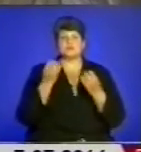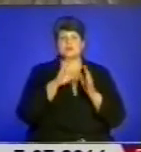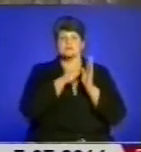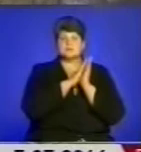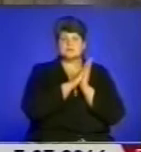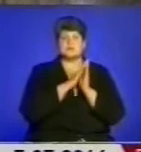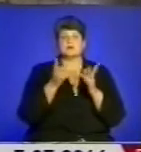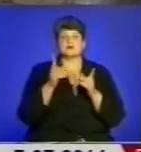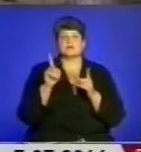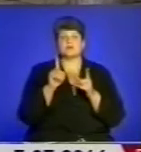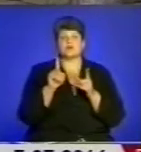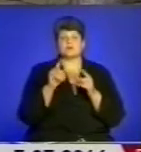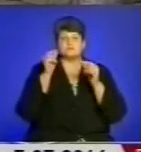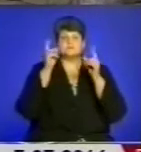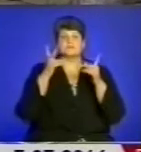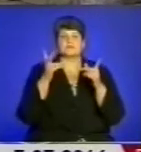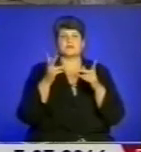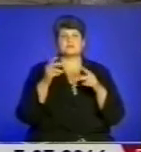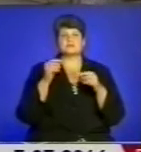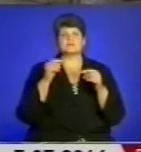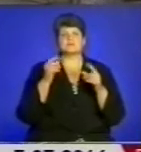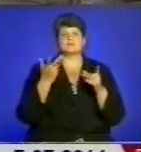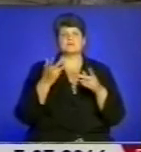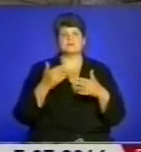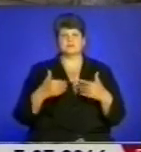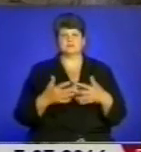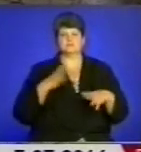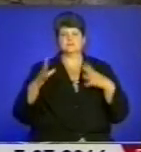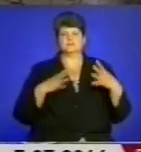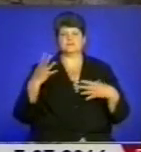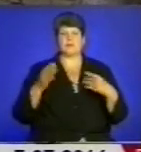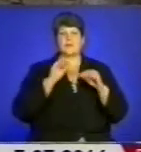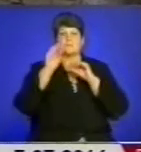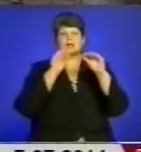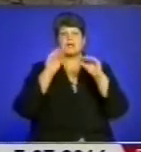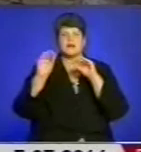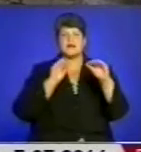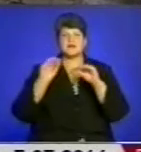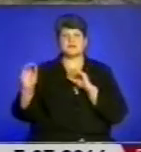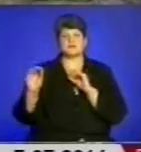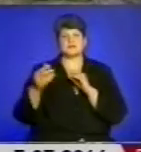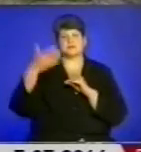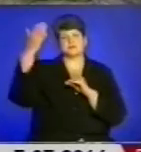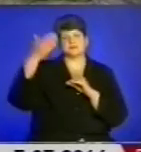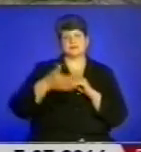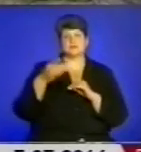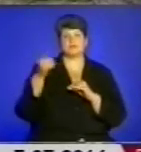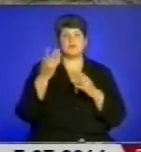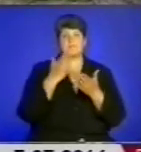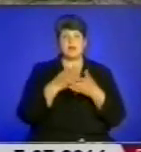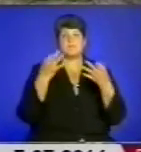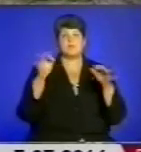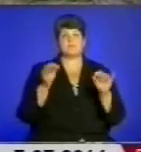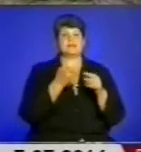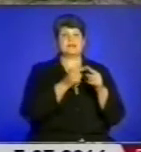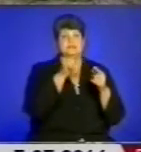сіробуденність Тернополя і просто прокрасити зіпсовані неохайні стіни Тернополя. Ми маємо дозвіл на цей малюнок і на